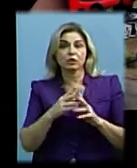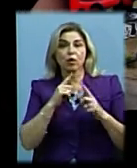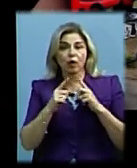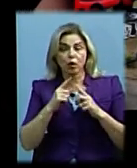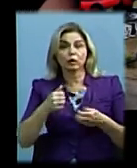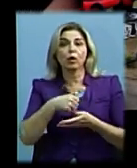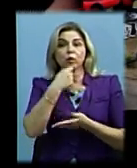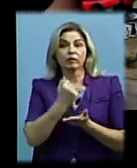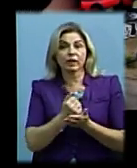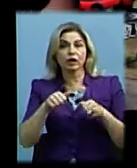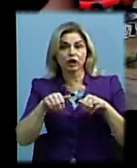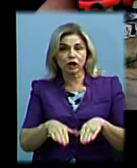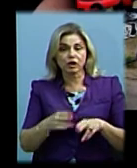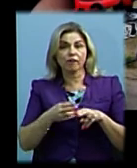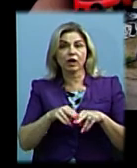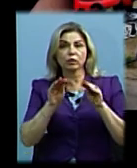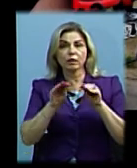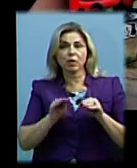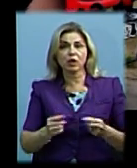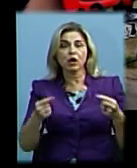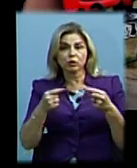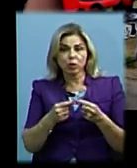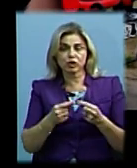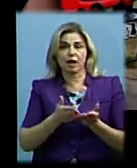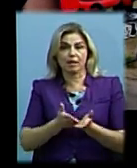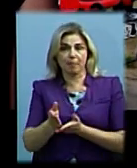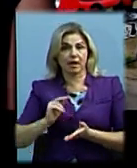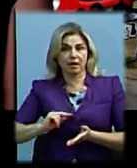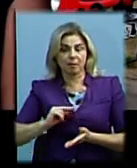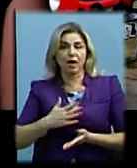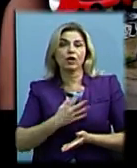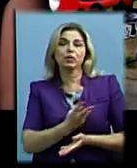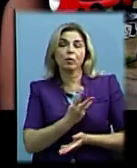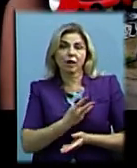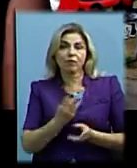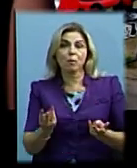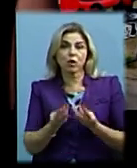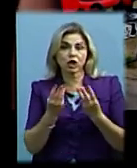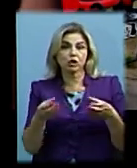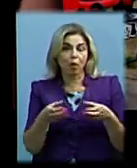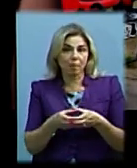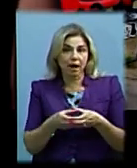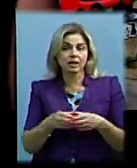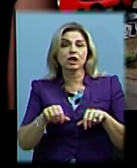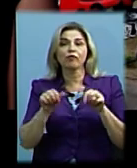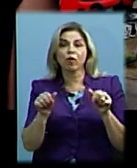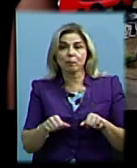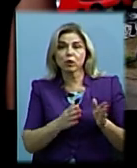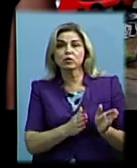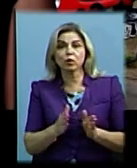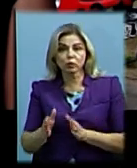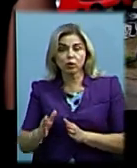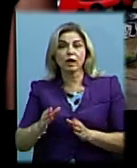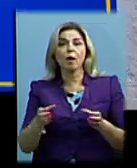положення, в якому розписали чіткі напрямки роботи нашої добровільної пожежної команди, сформували структуру